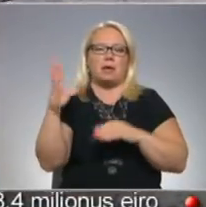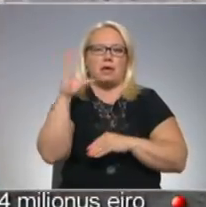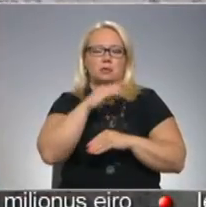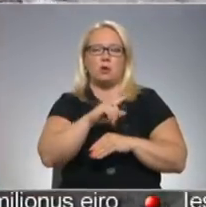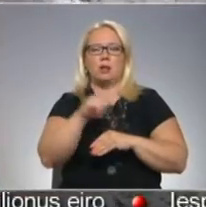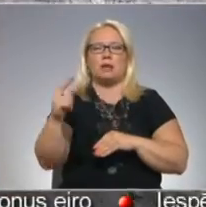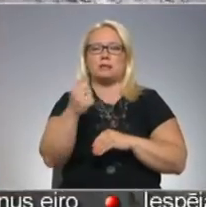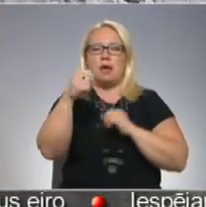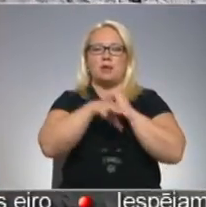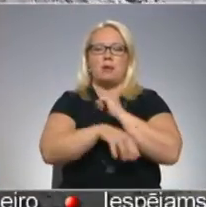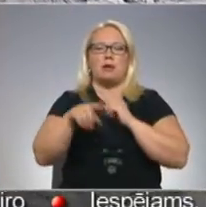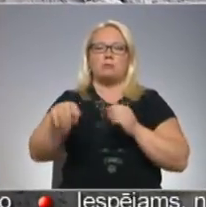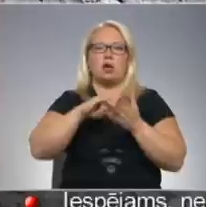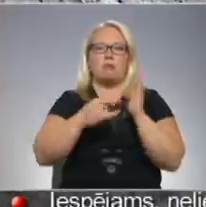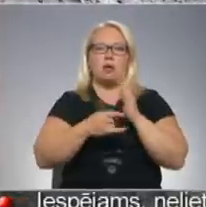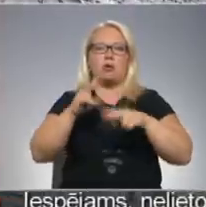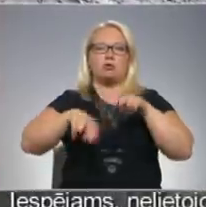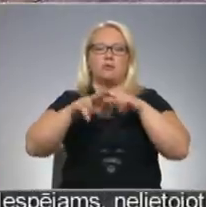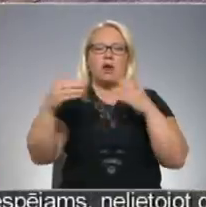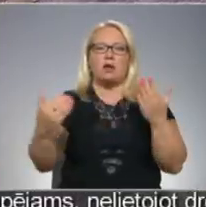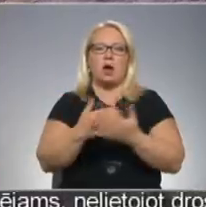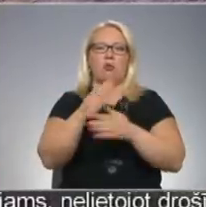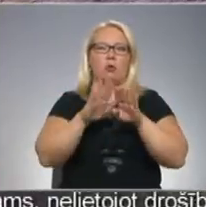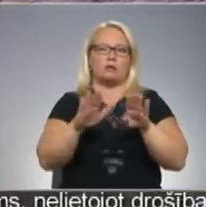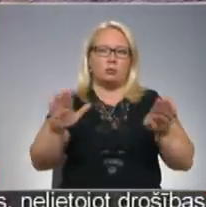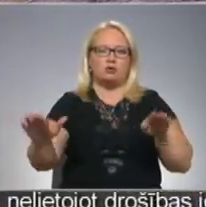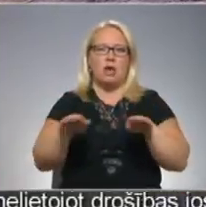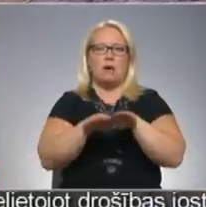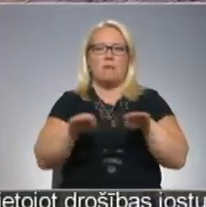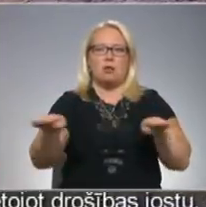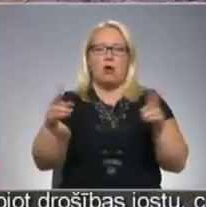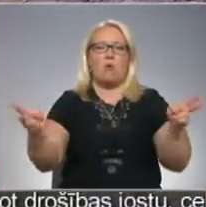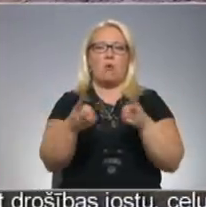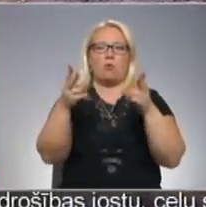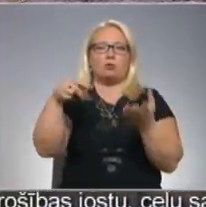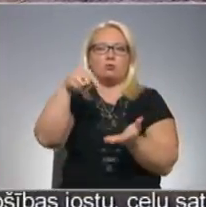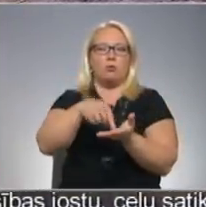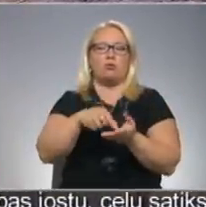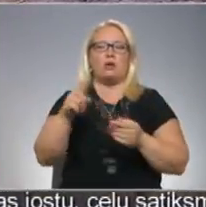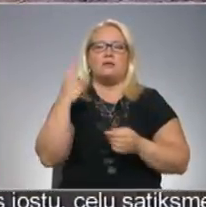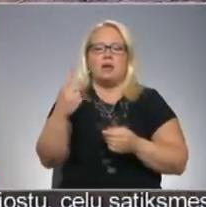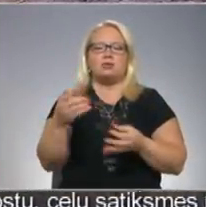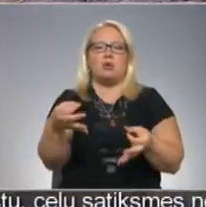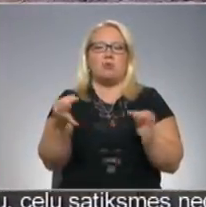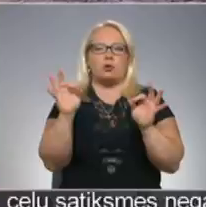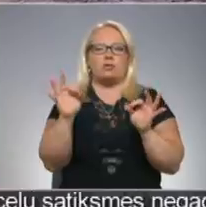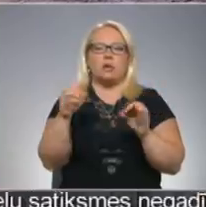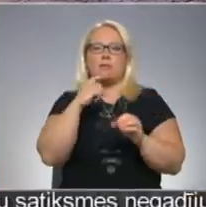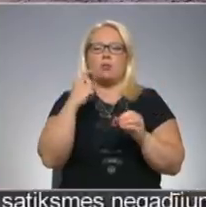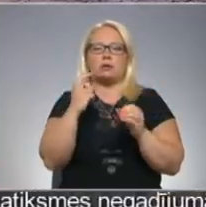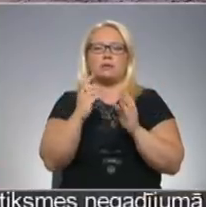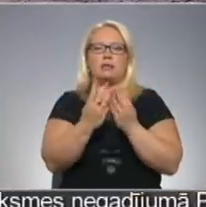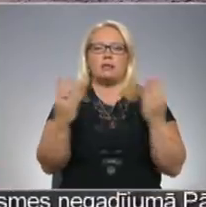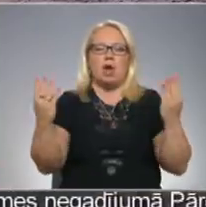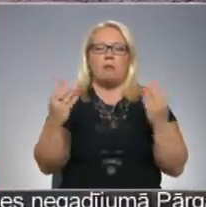jo līdz gada beigām šeit plānots uzbūvēt jaunu ekspozīciju betona ugunspunktu, kas arī ir viens no būtiskiem nocietinājiem